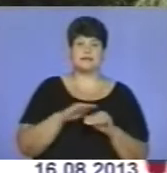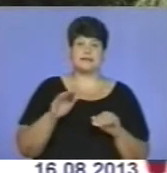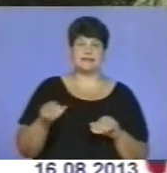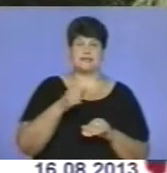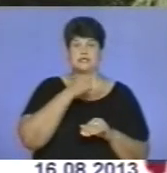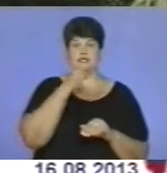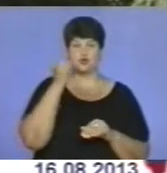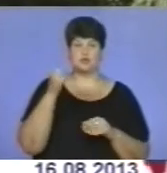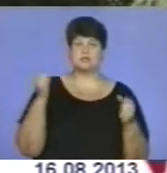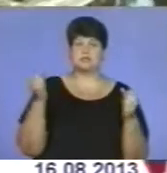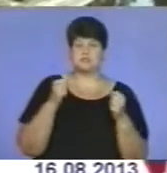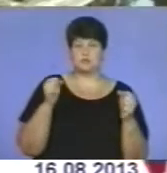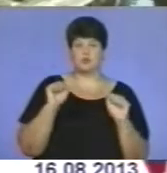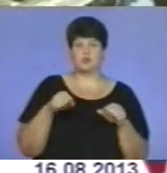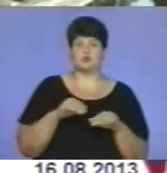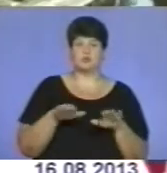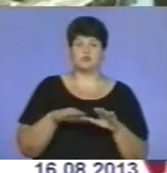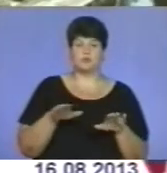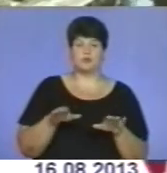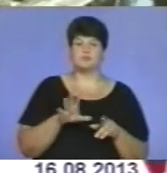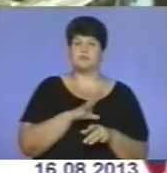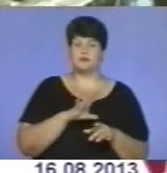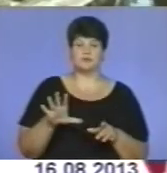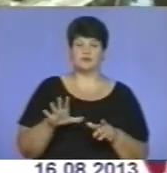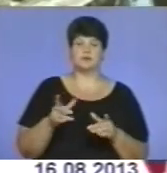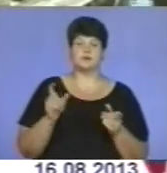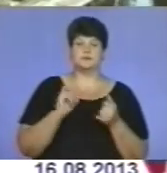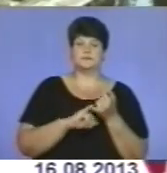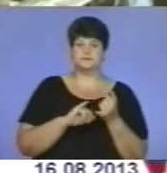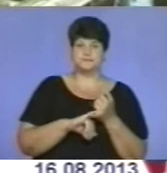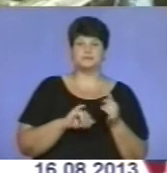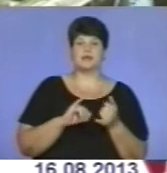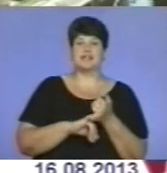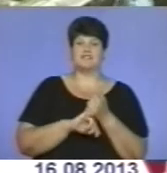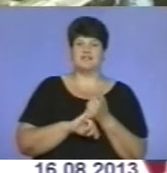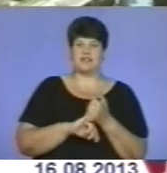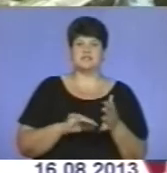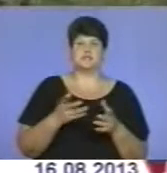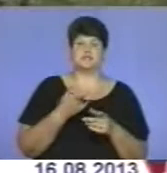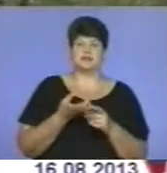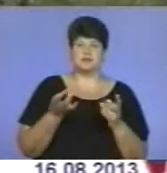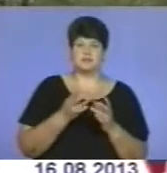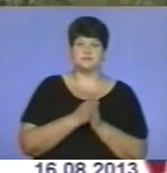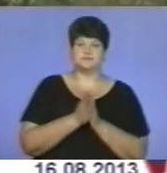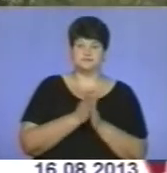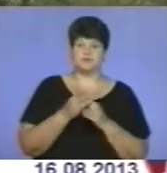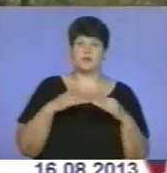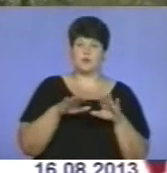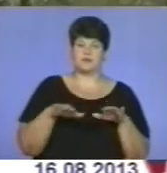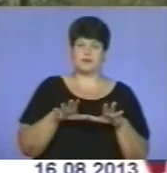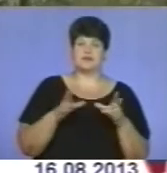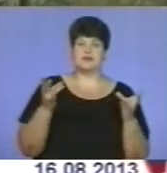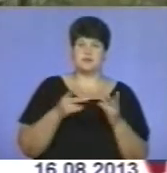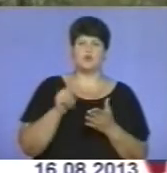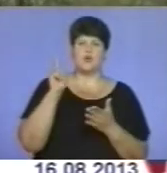зимою в моржі купаються. Щоб уникнути зараження паразитами, лікарі радять дотримуватися правил гігієни. Під час купання у зараженні воді